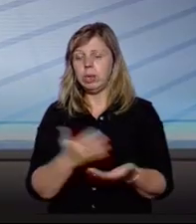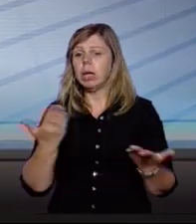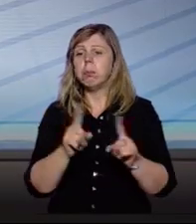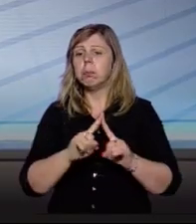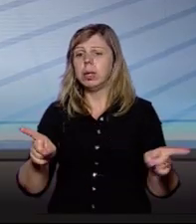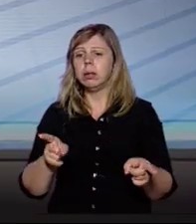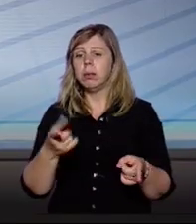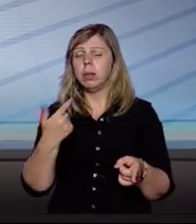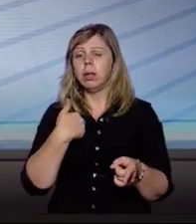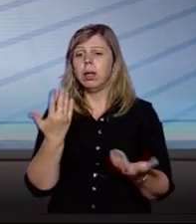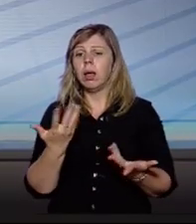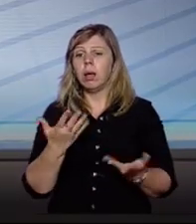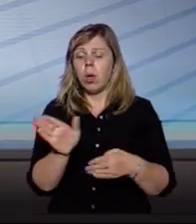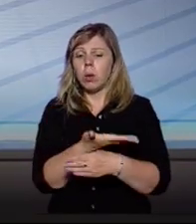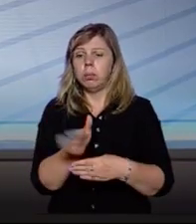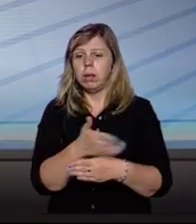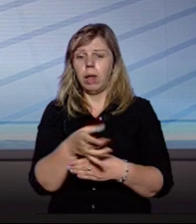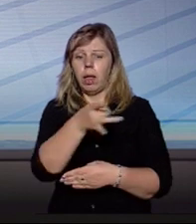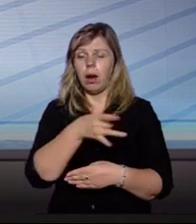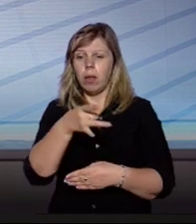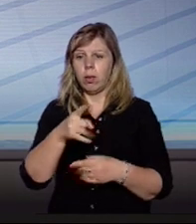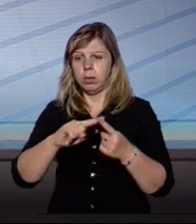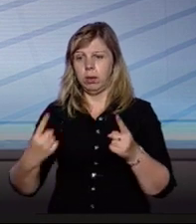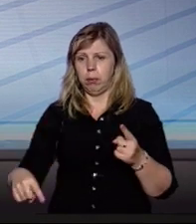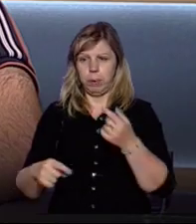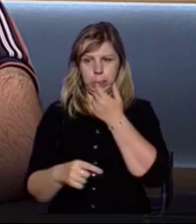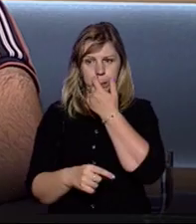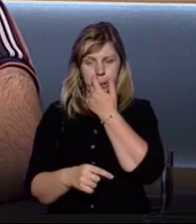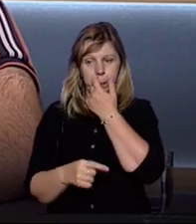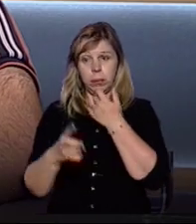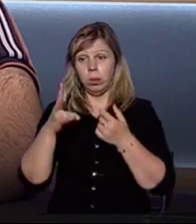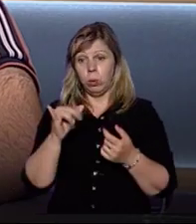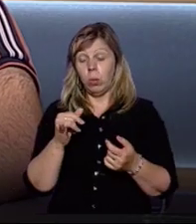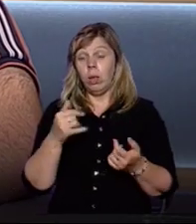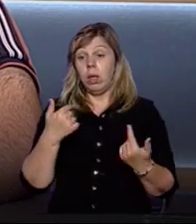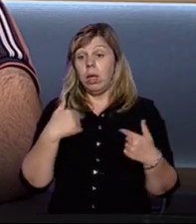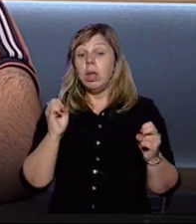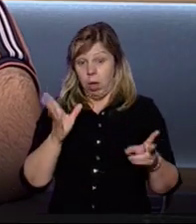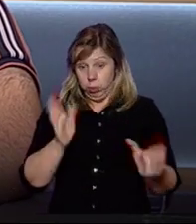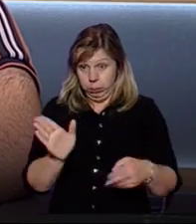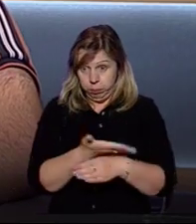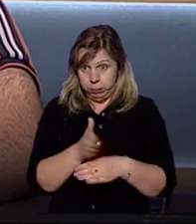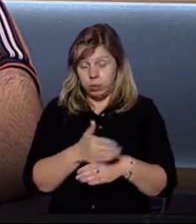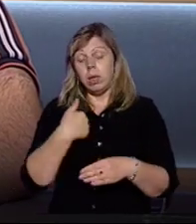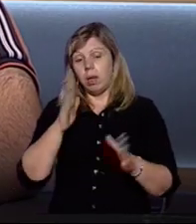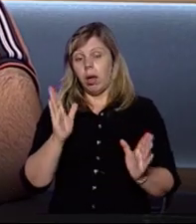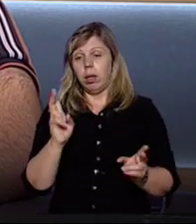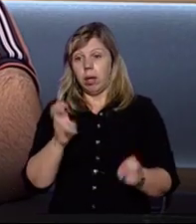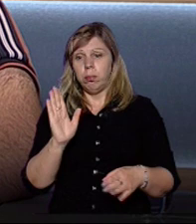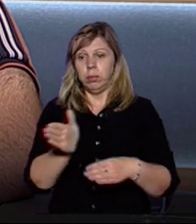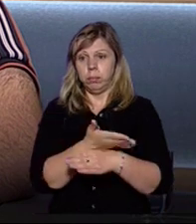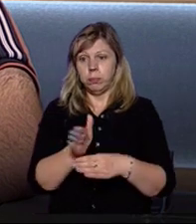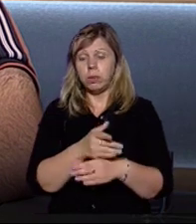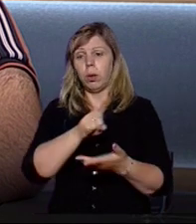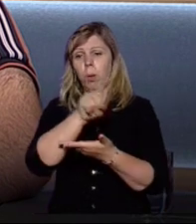принципом, ще нагадайте, як розподілялися райони Закарпаття? Ну, як будуть розподілятися, я ж